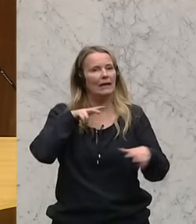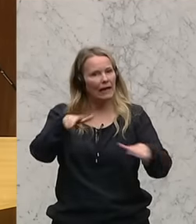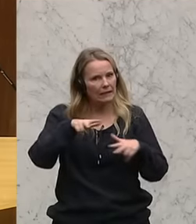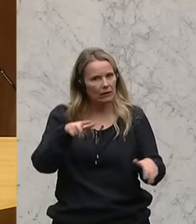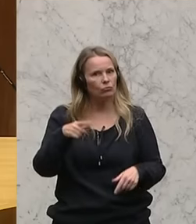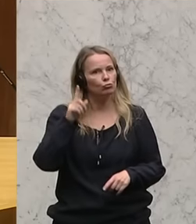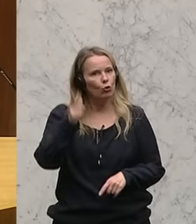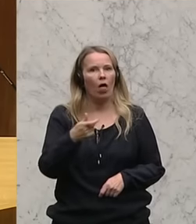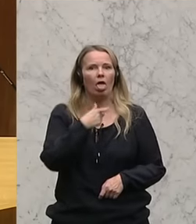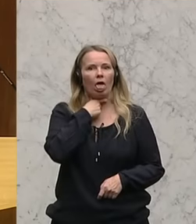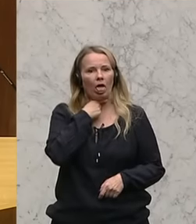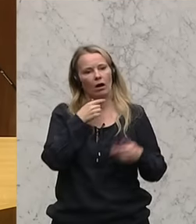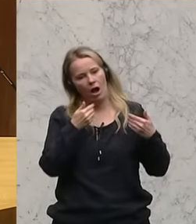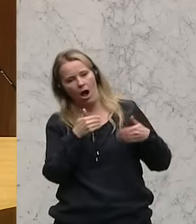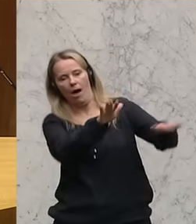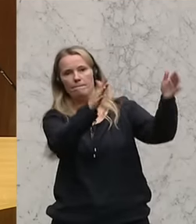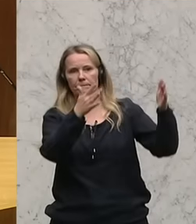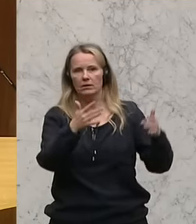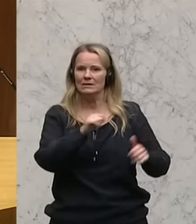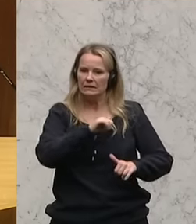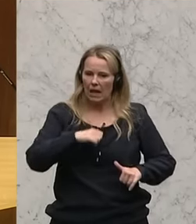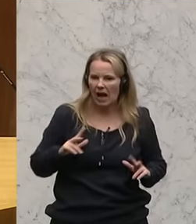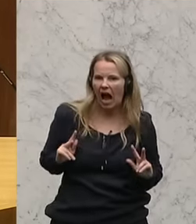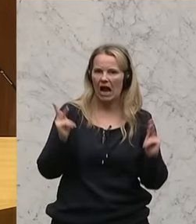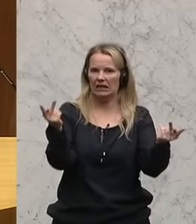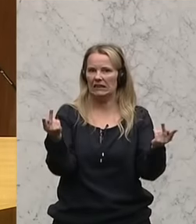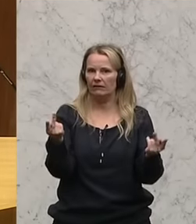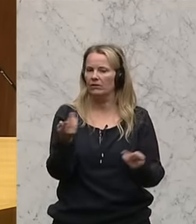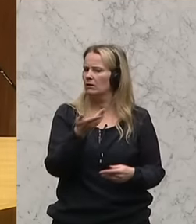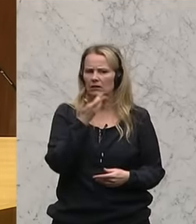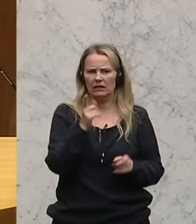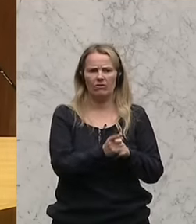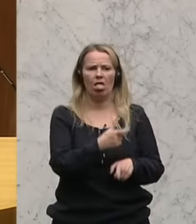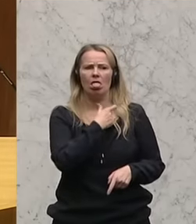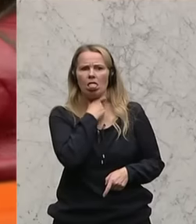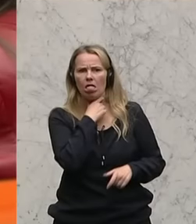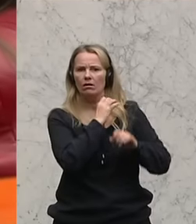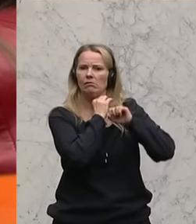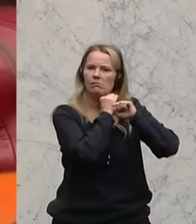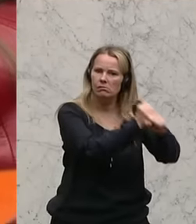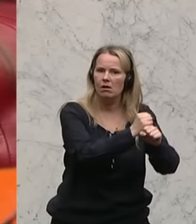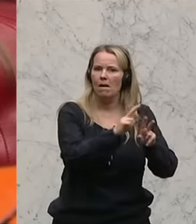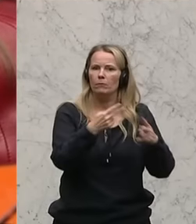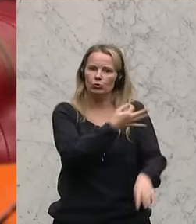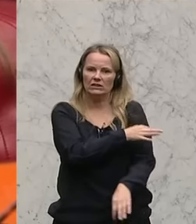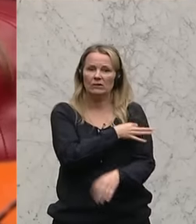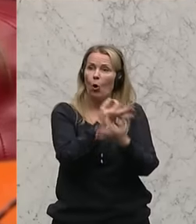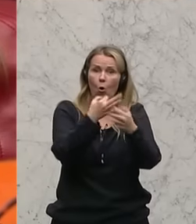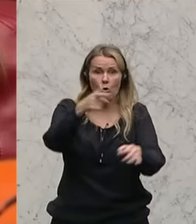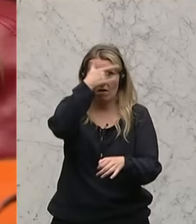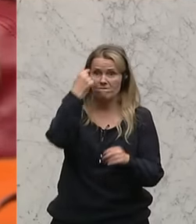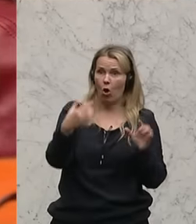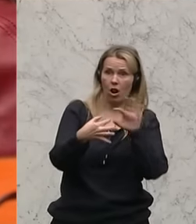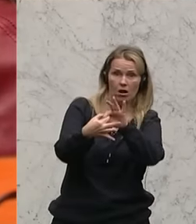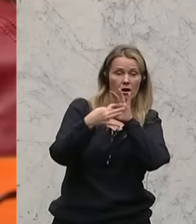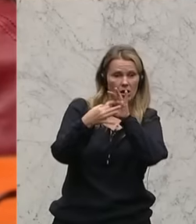sich von diesen Handschellen selbst zu befreien und aktiv zu werden. Sich nicht von einem Bundeskanzler ohne Volk hier reglementieren zu lassen